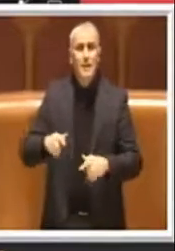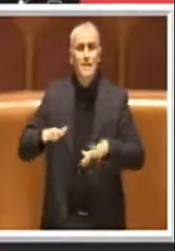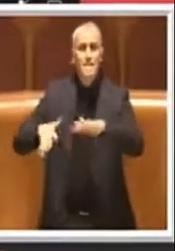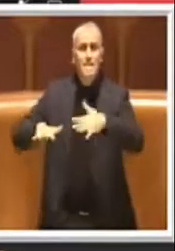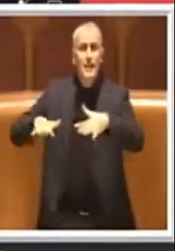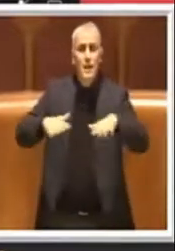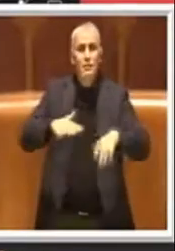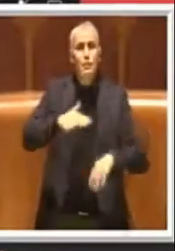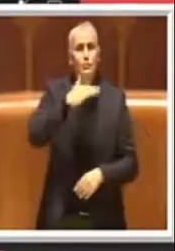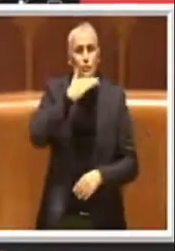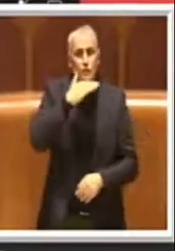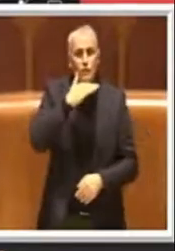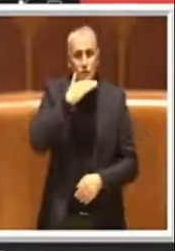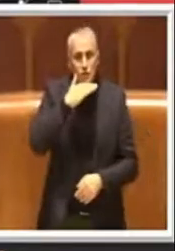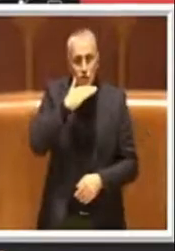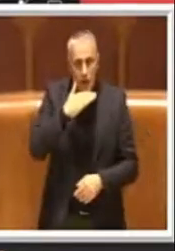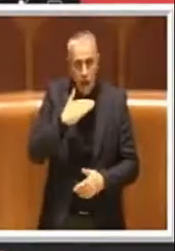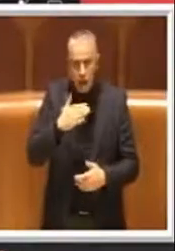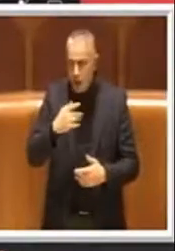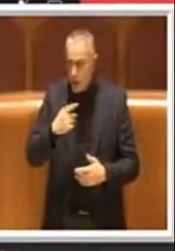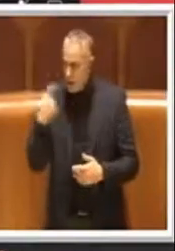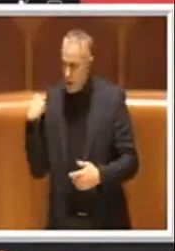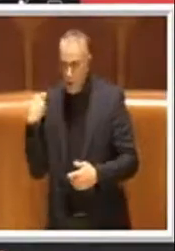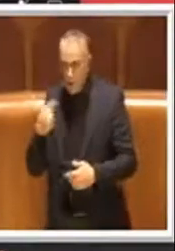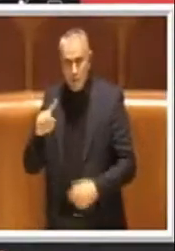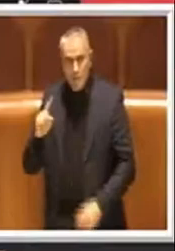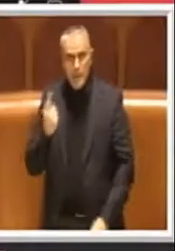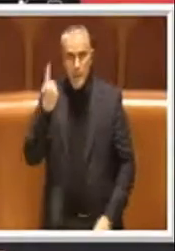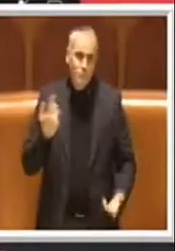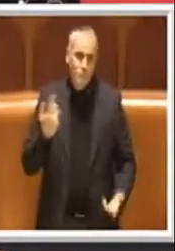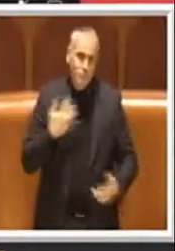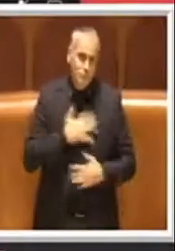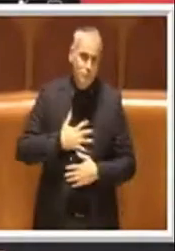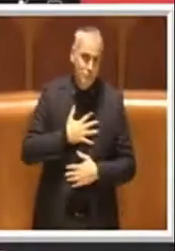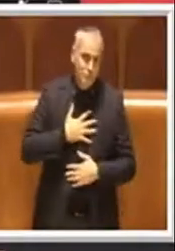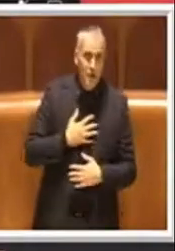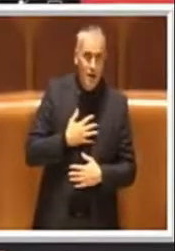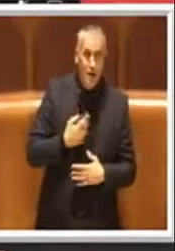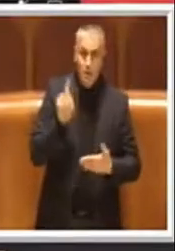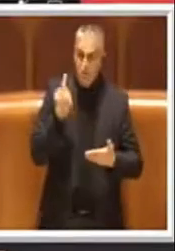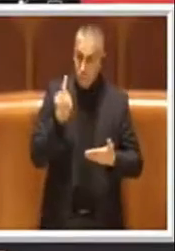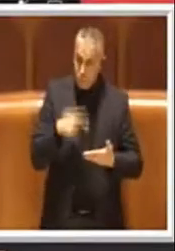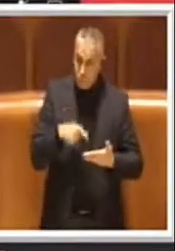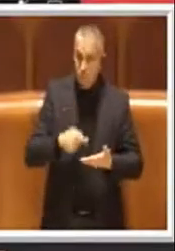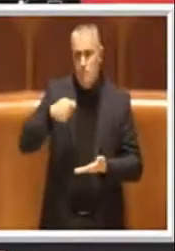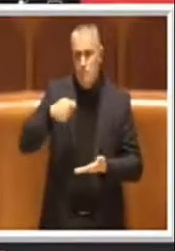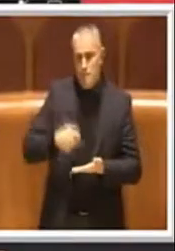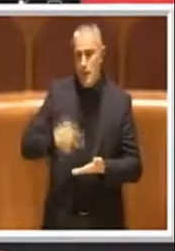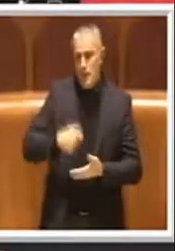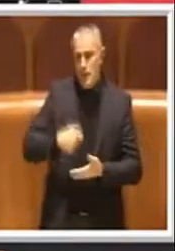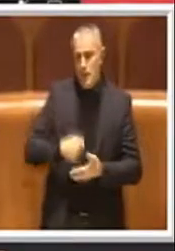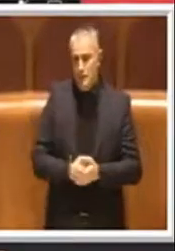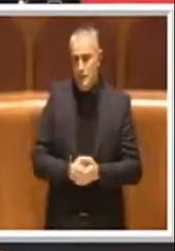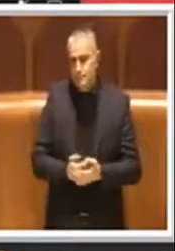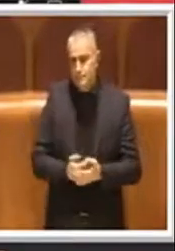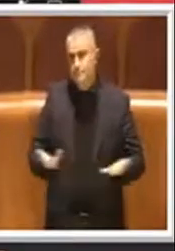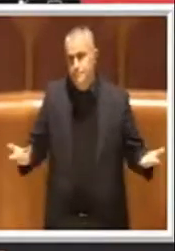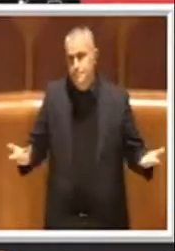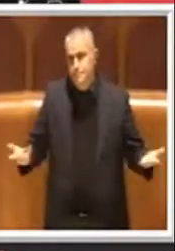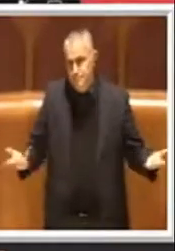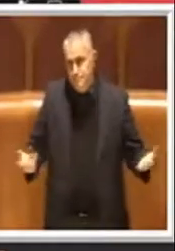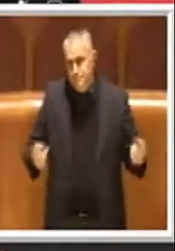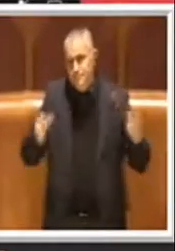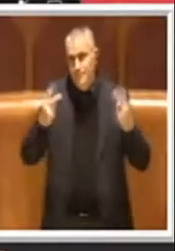sufficienza. Questo è un dato sicuramente importante, ovviamente che nella